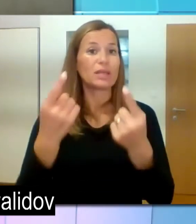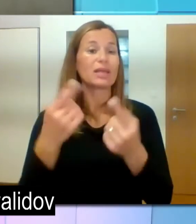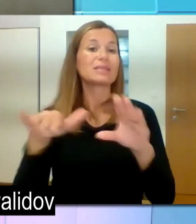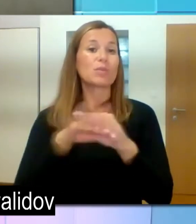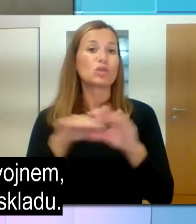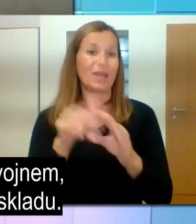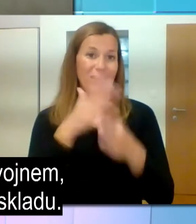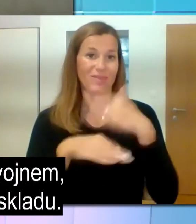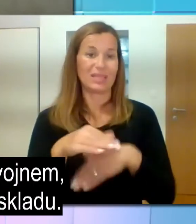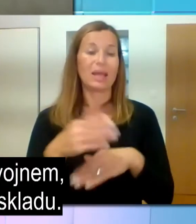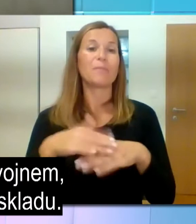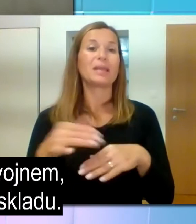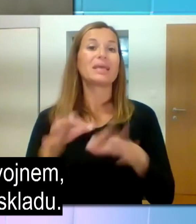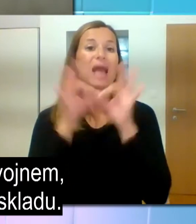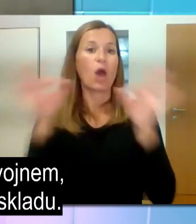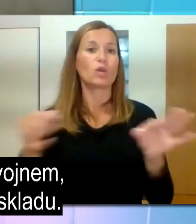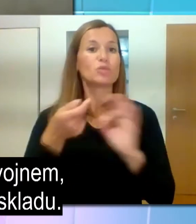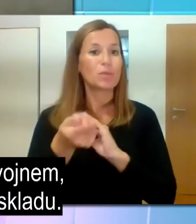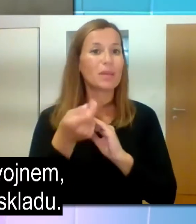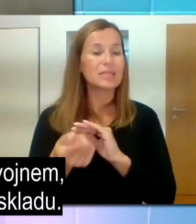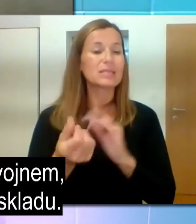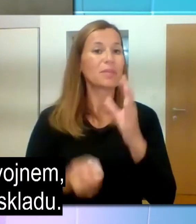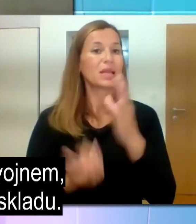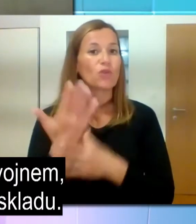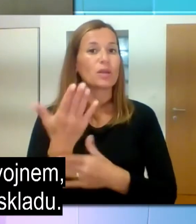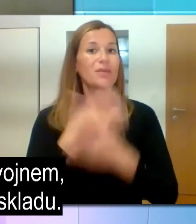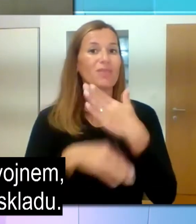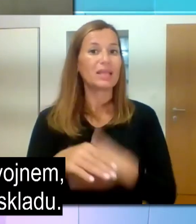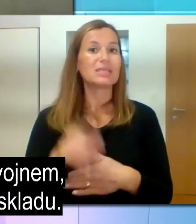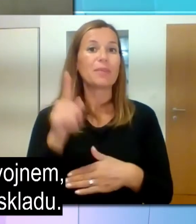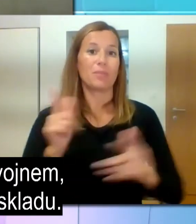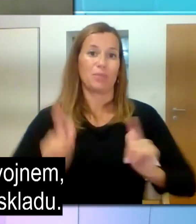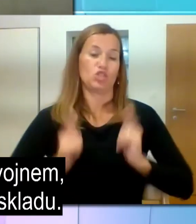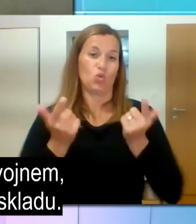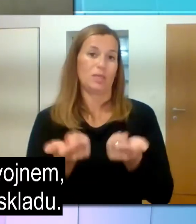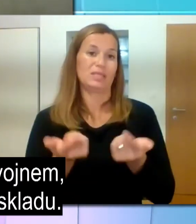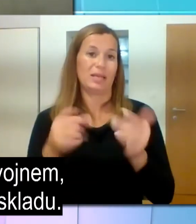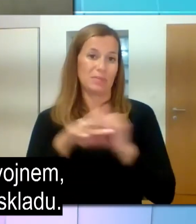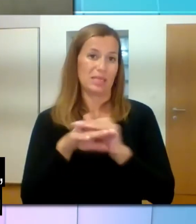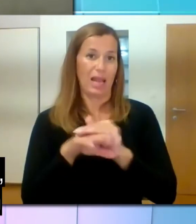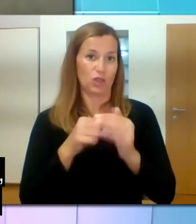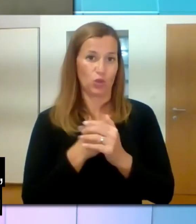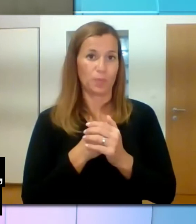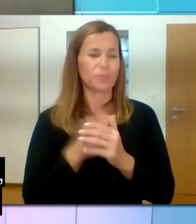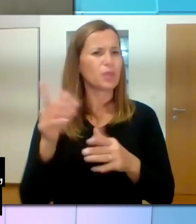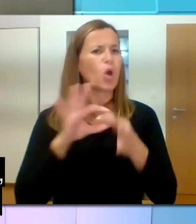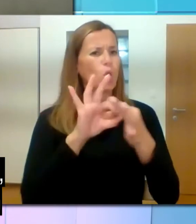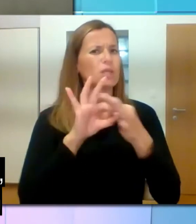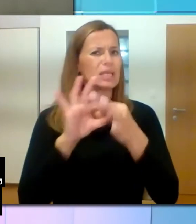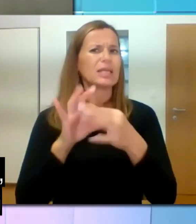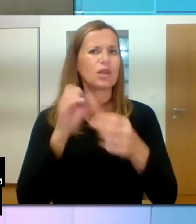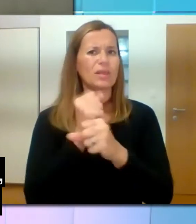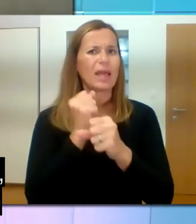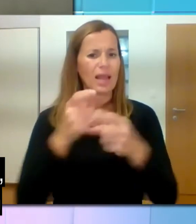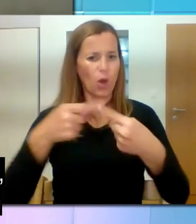zaposlovanja invalidov pri javnem štipendijskem, razvojnem, invalidskem in preživninskem skladu. Koordinira